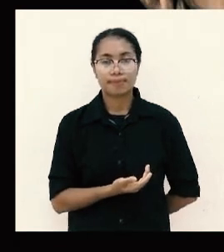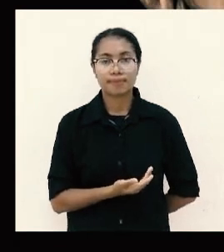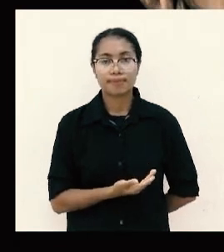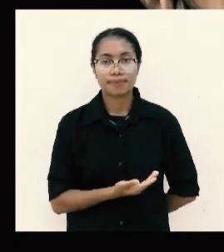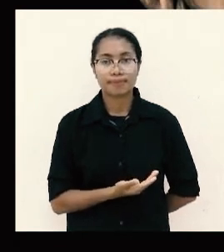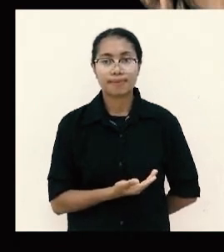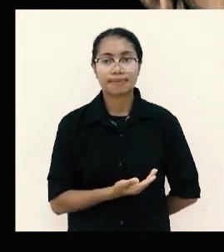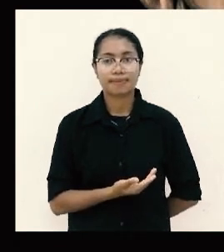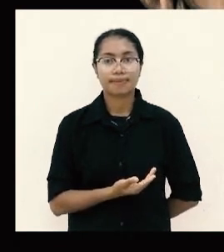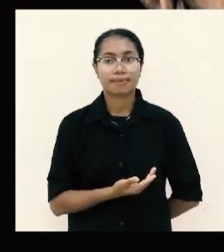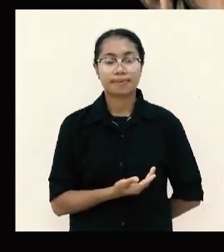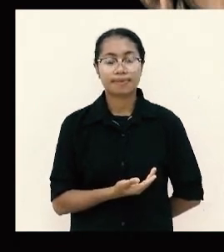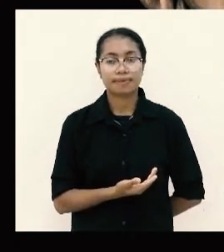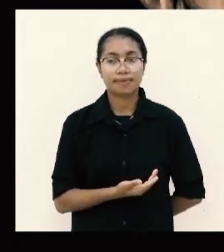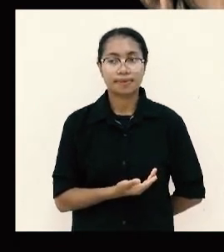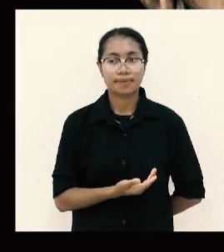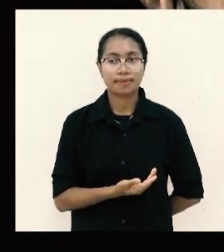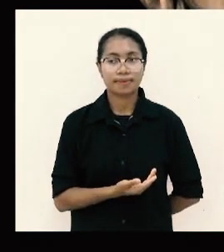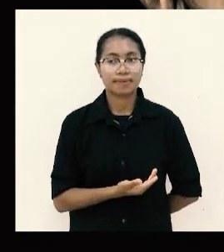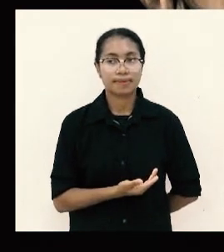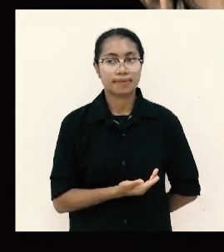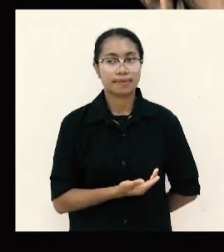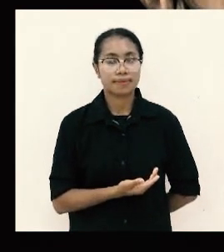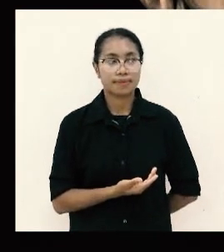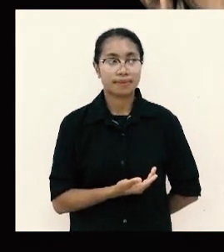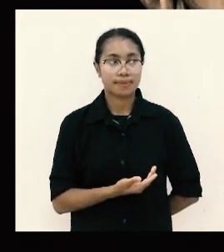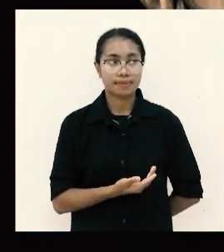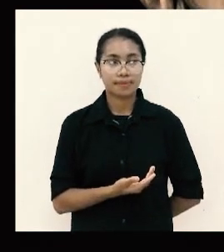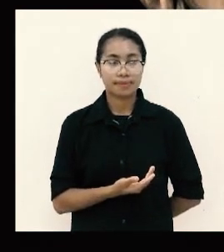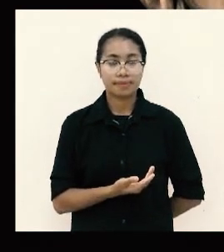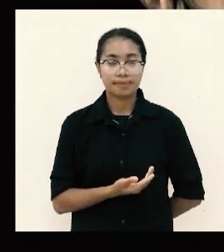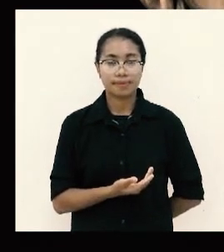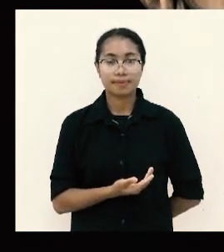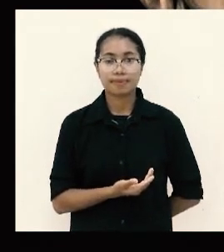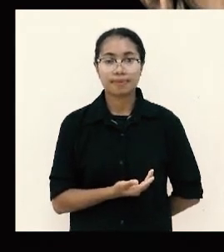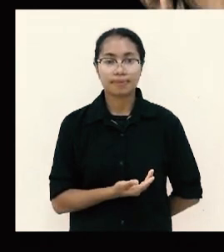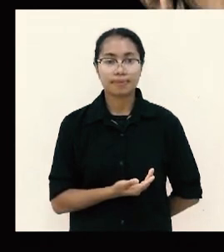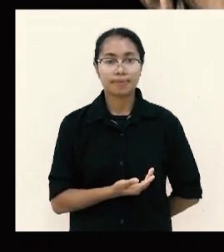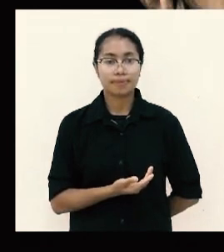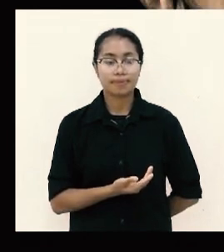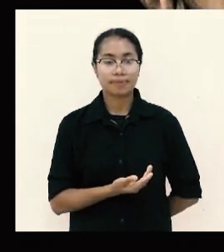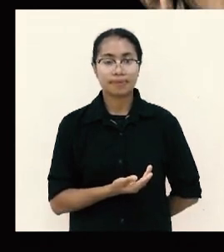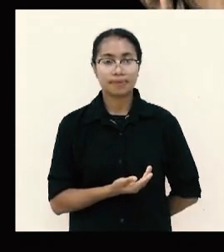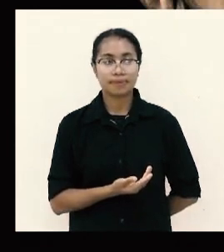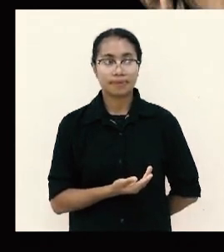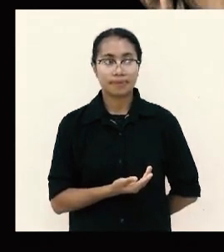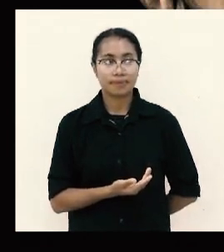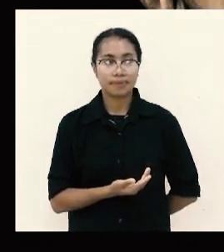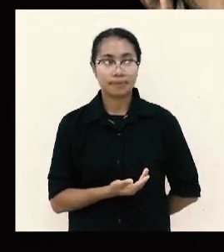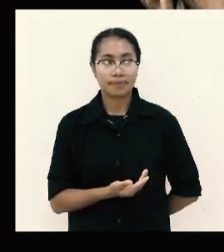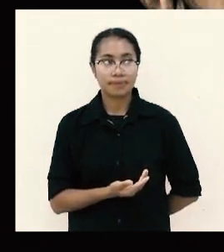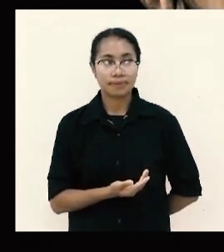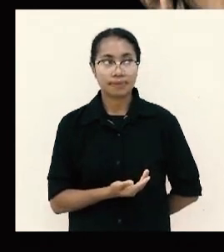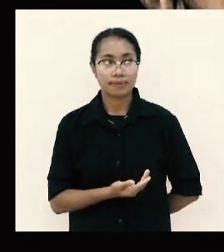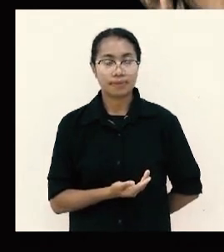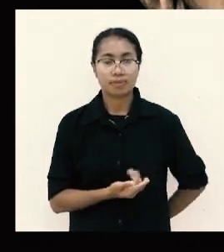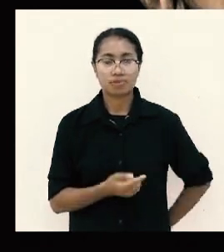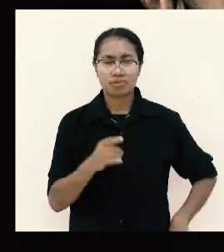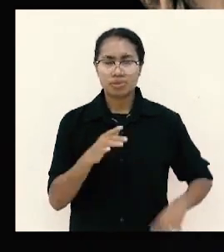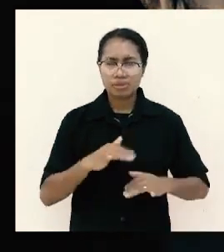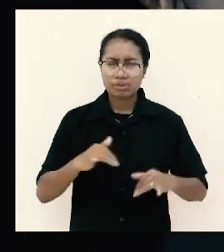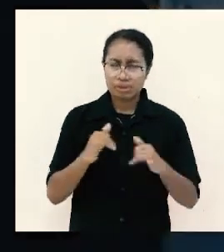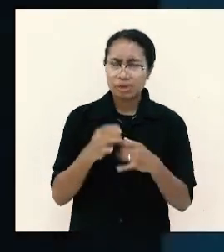supaya jangan menjadi beban bagi siapapun juga diantara kamu kami memberitakan injil kepada kamu jadi sambil beritakan injil